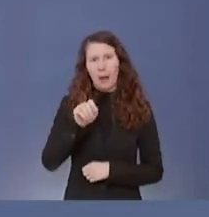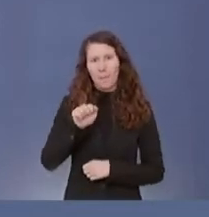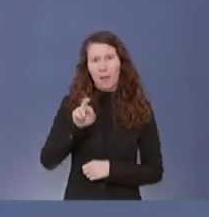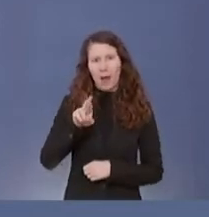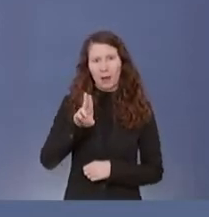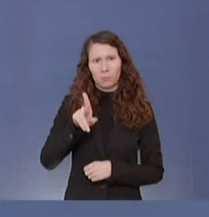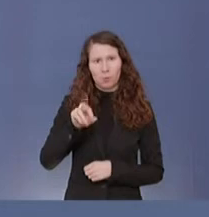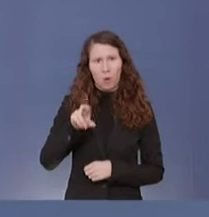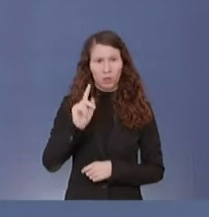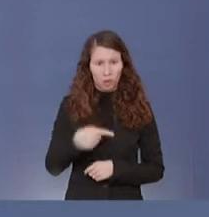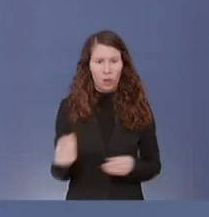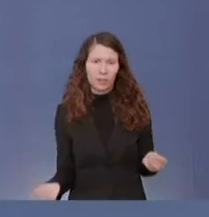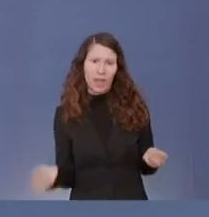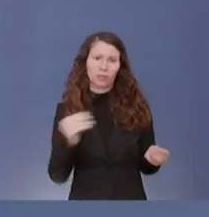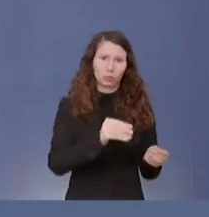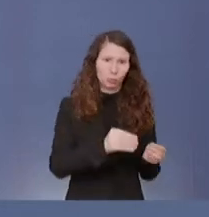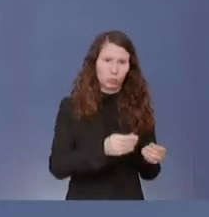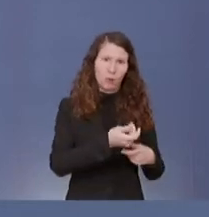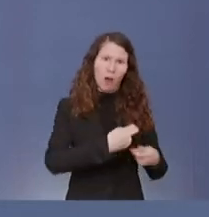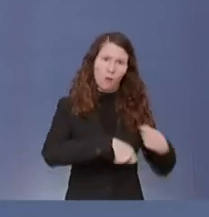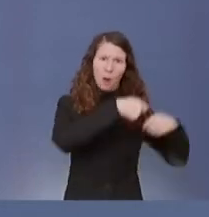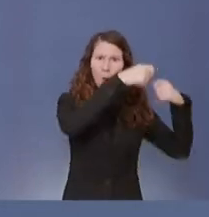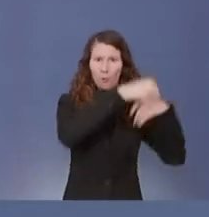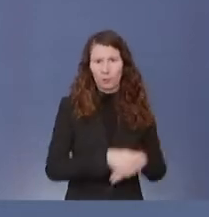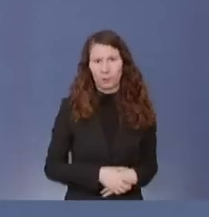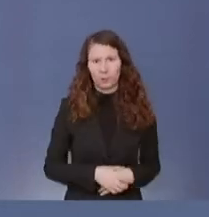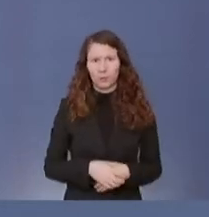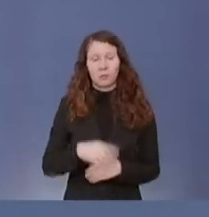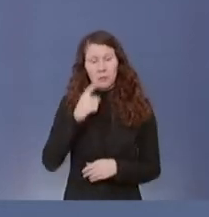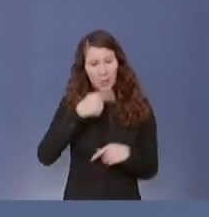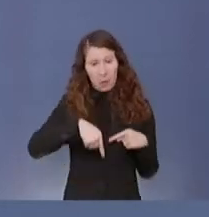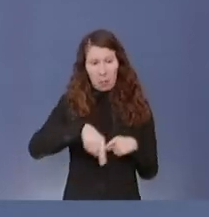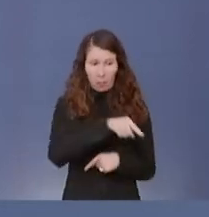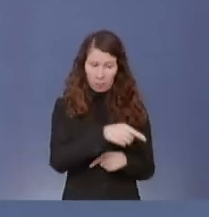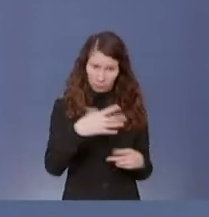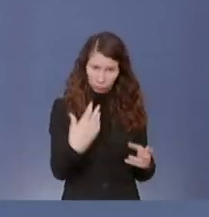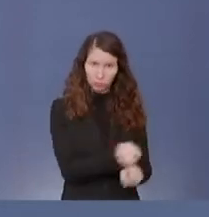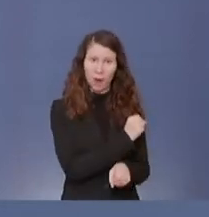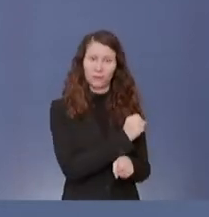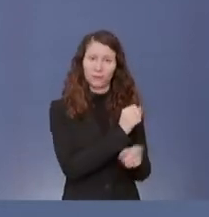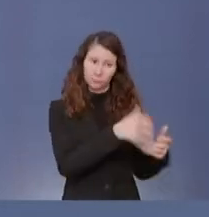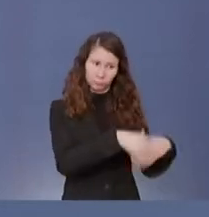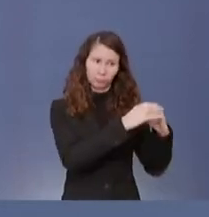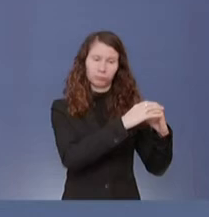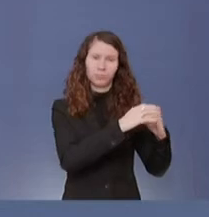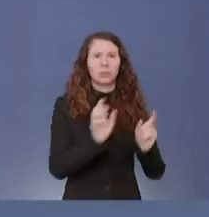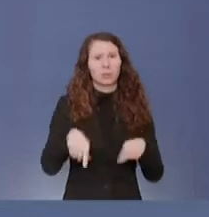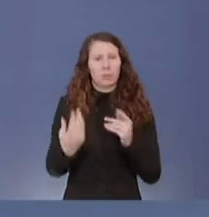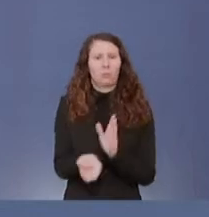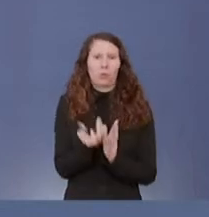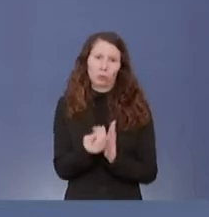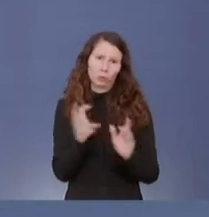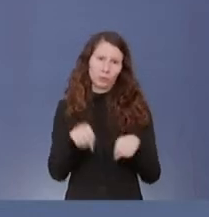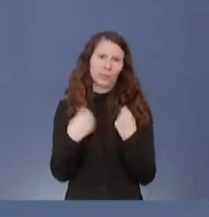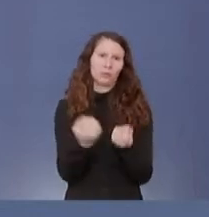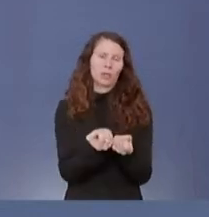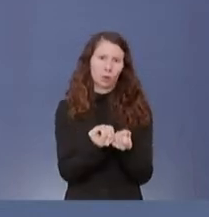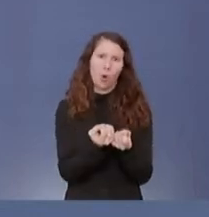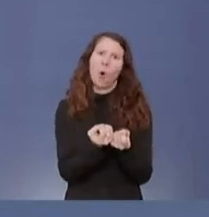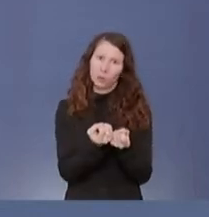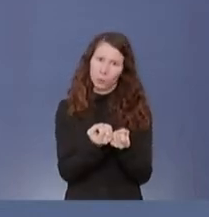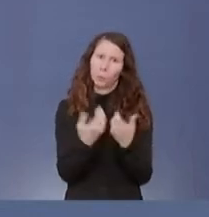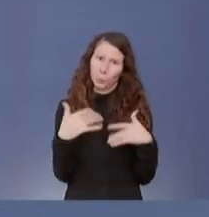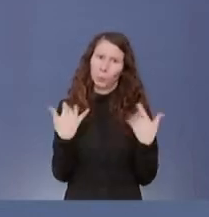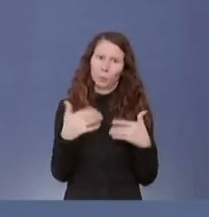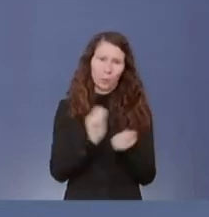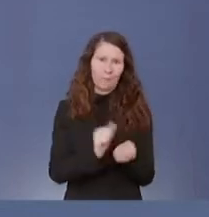werden kann. Wenn das, wie man hofft, demnächst gelingt, dann wird das die Produktionslage noch einmal deutlich verändern. Es stehen weitere